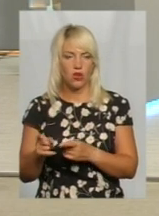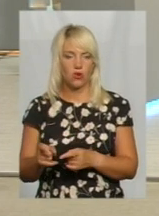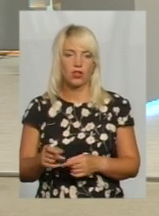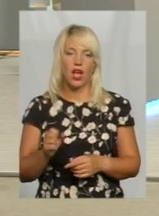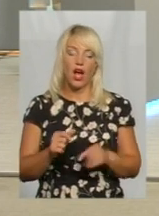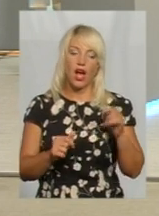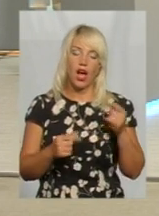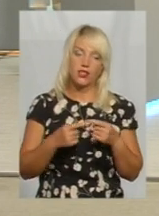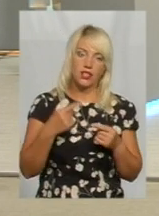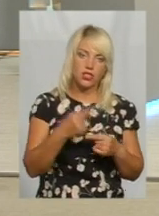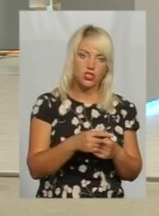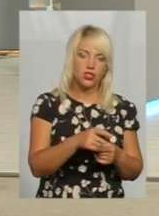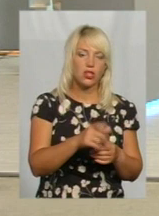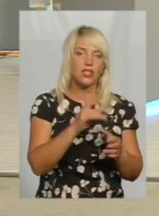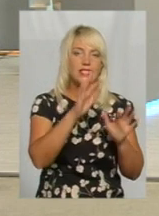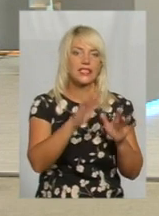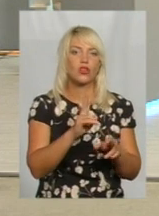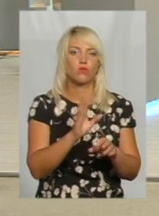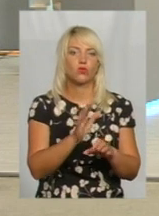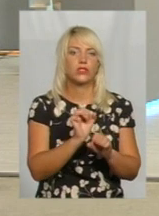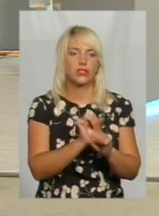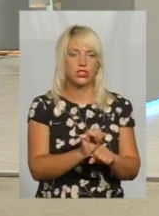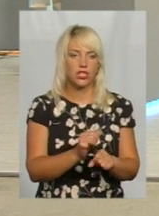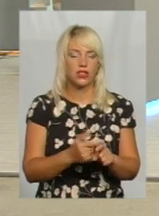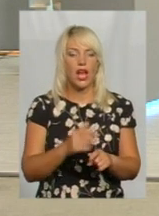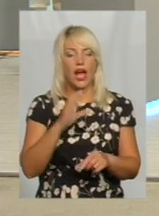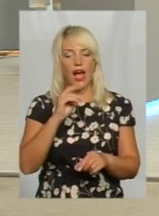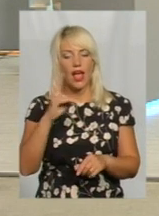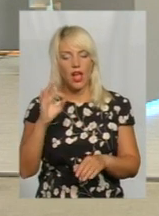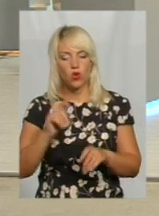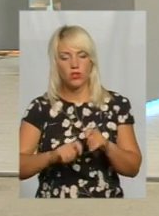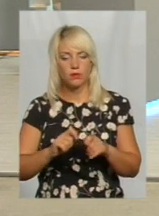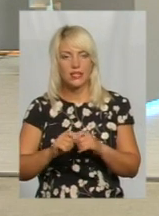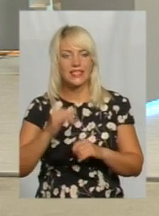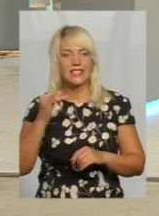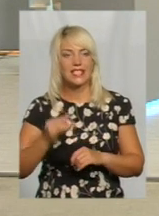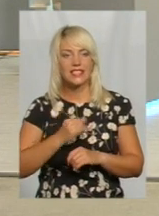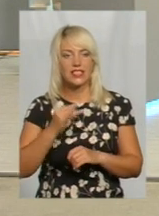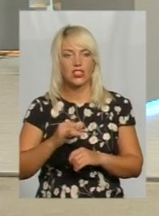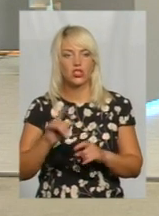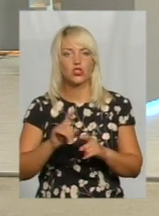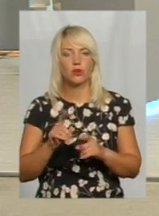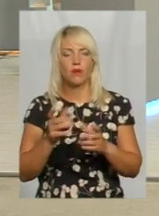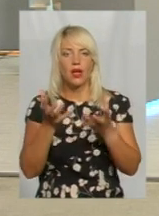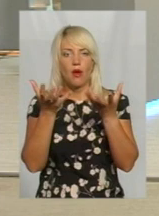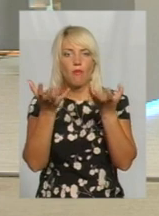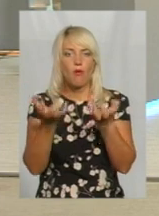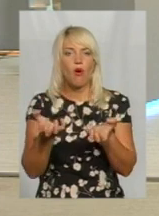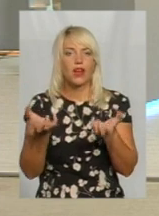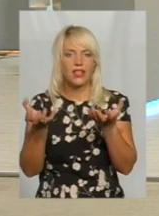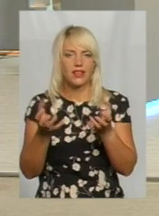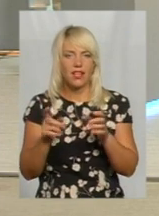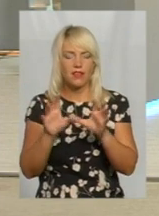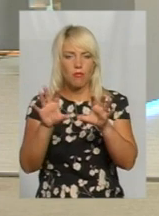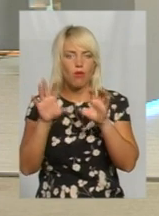буде захищати? Так, екологічні організації зацікавлені, щоб в тій самій емісії, тобто емісія – це поглинання. Поглинання оцих